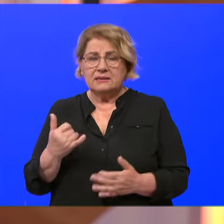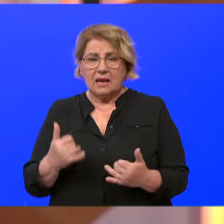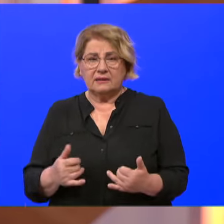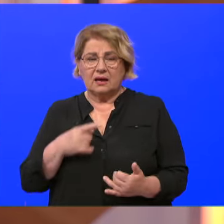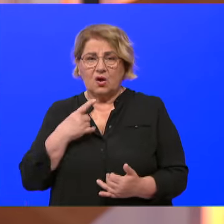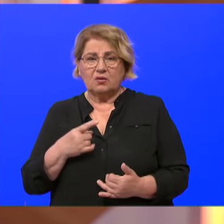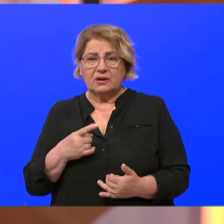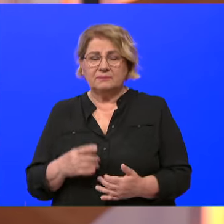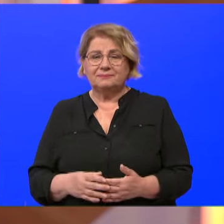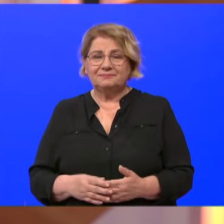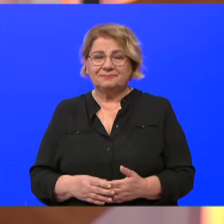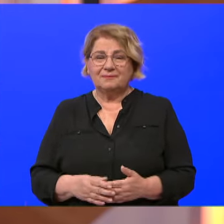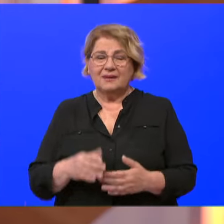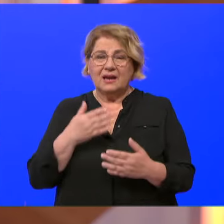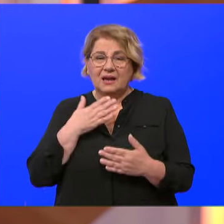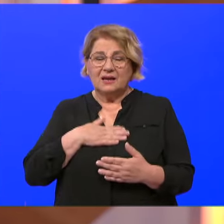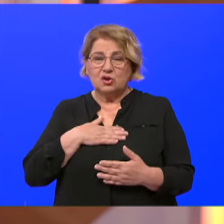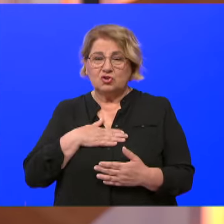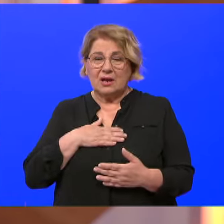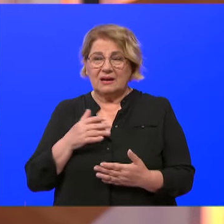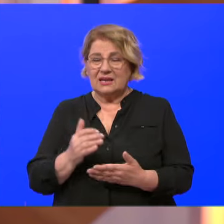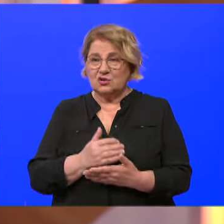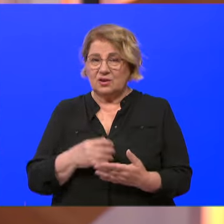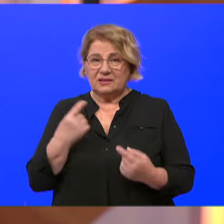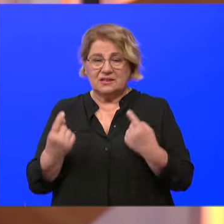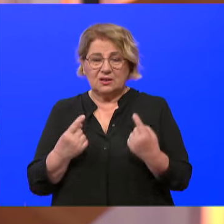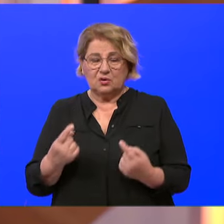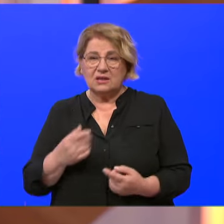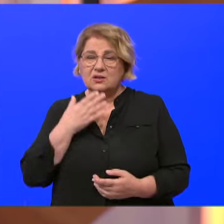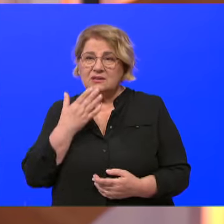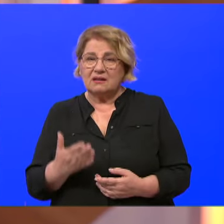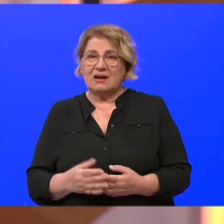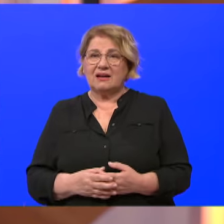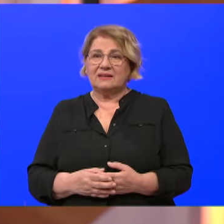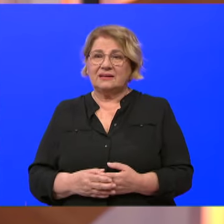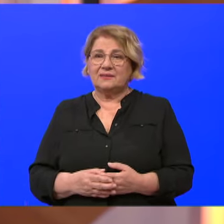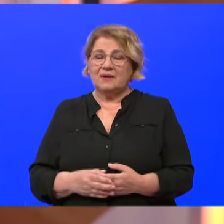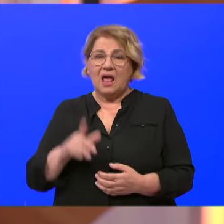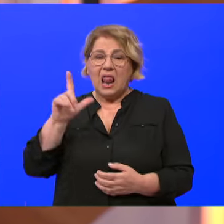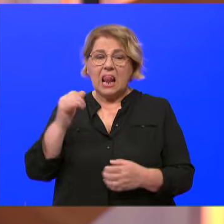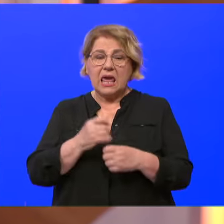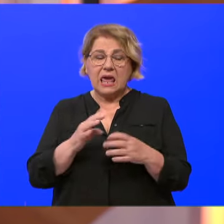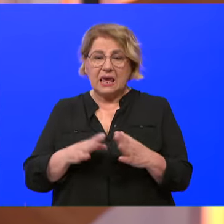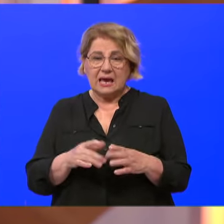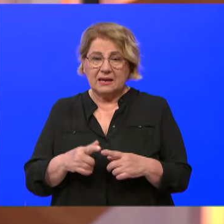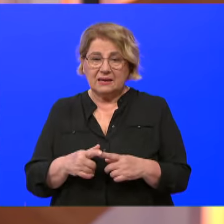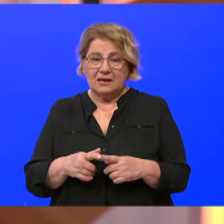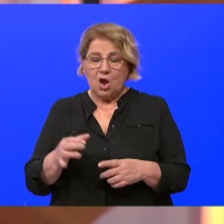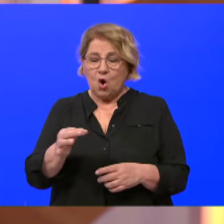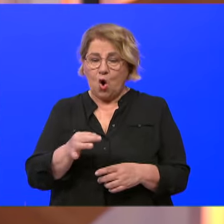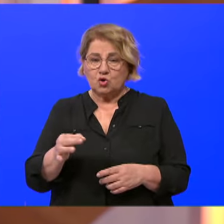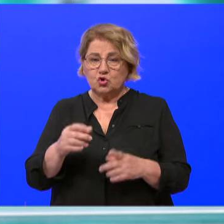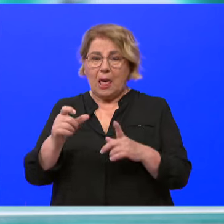prilikom, evo, želim iskoristiti situaciju i zahvaliti Ligi Kočula